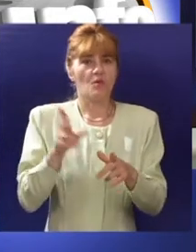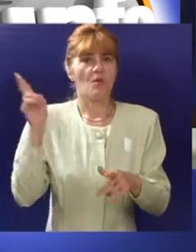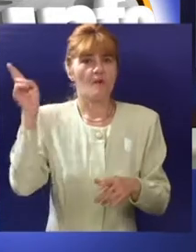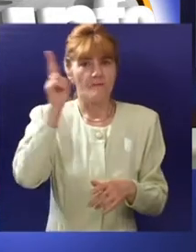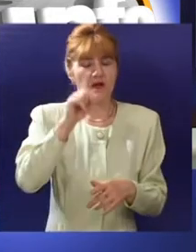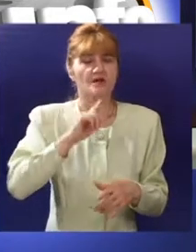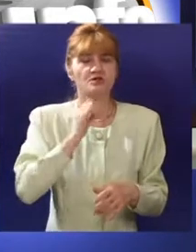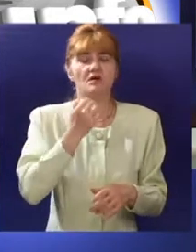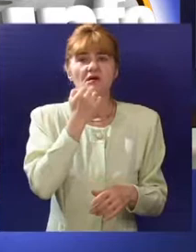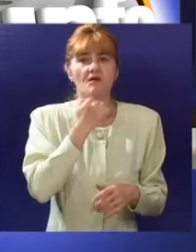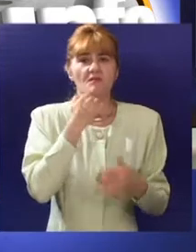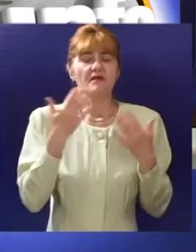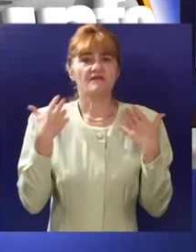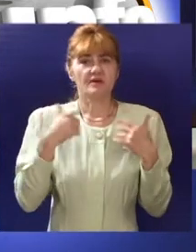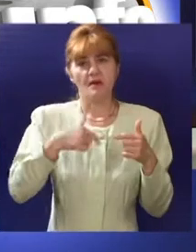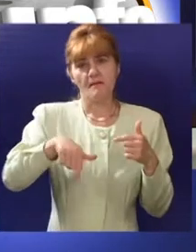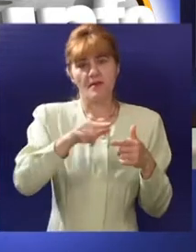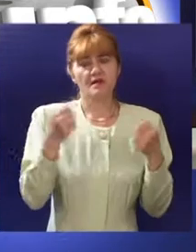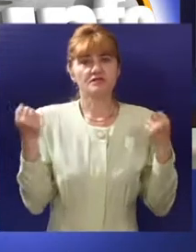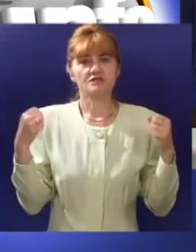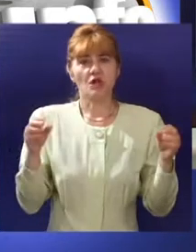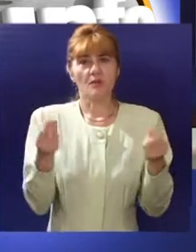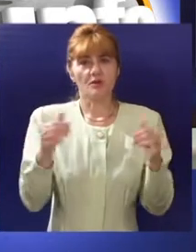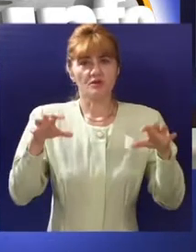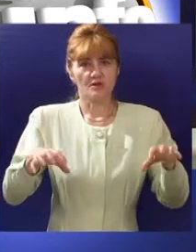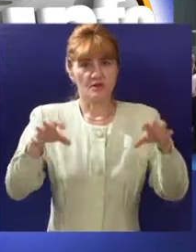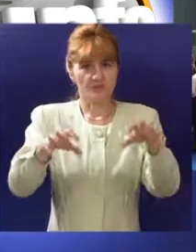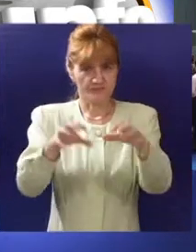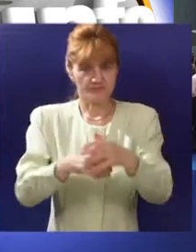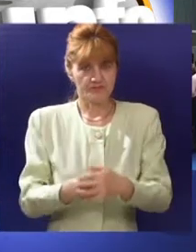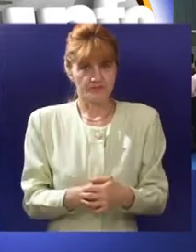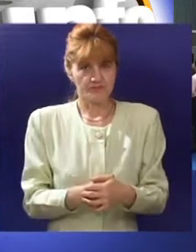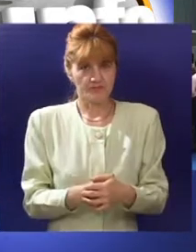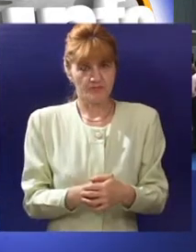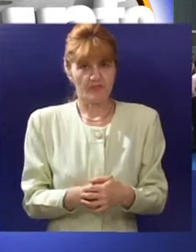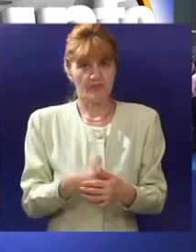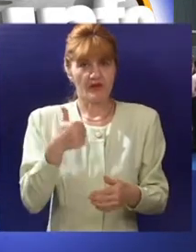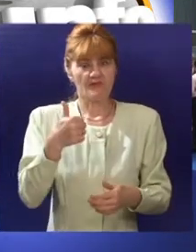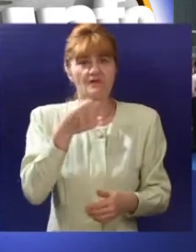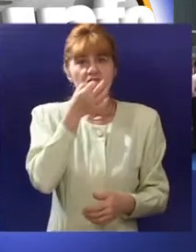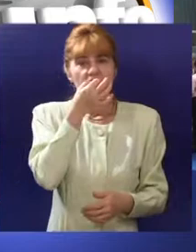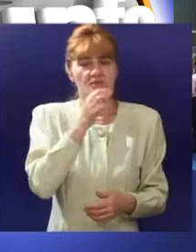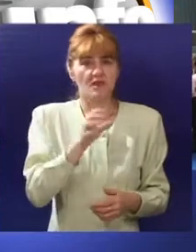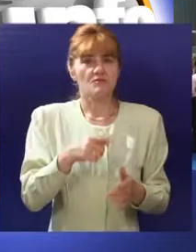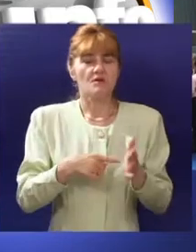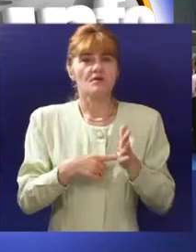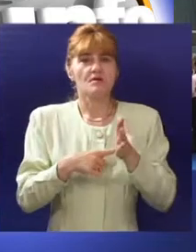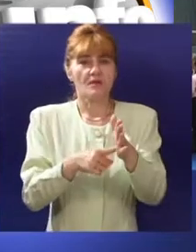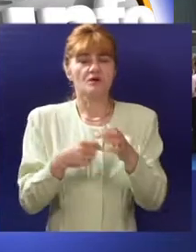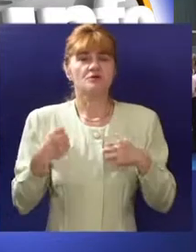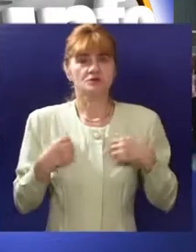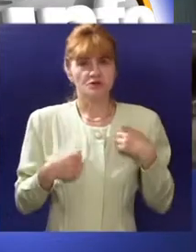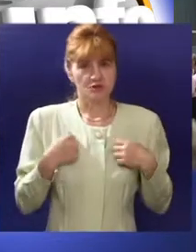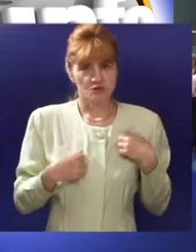palić, kao i poslovanjem u privredno-tehnološkim parkovima i slobodnoj zoni. Jedan od najvažnijih aduta u ponudi Subotica na sajmu